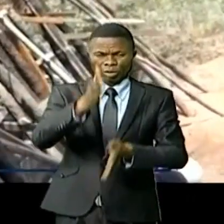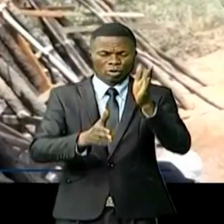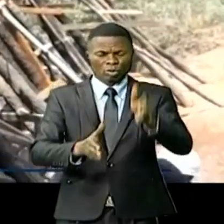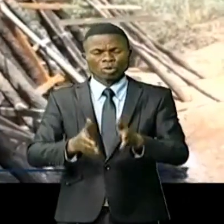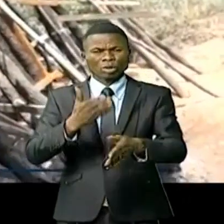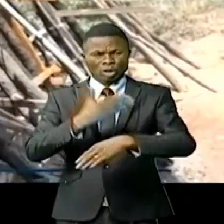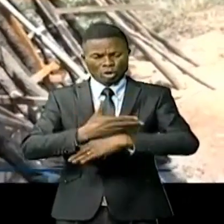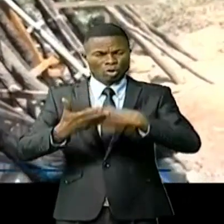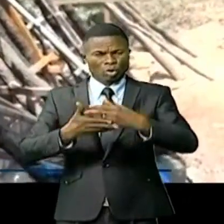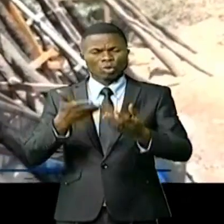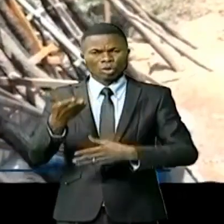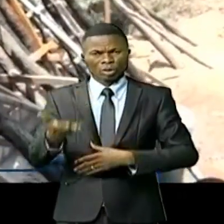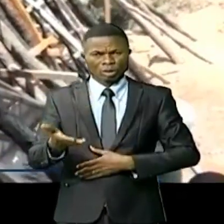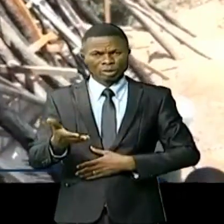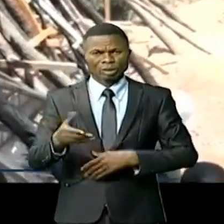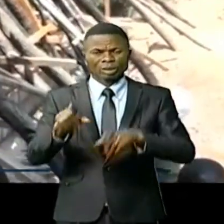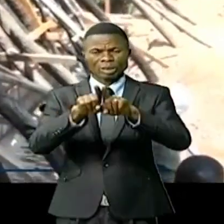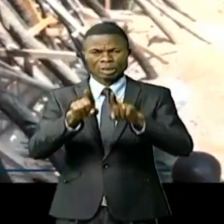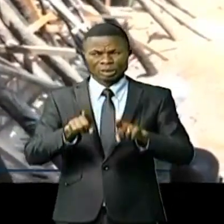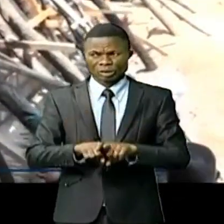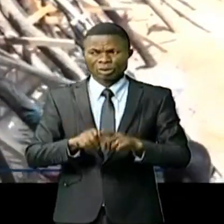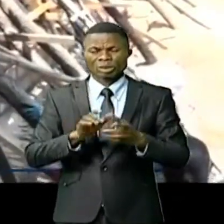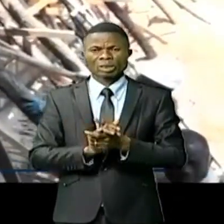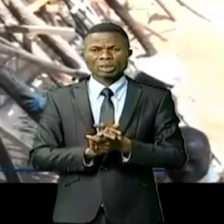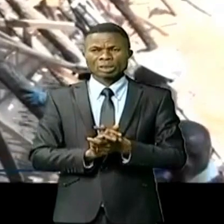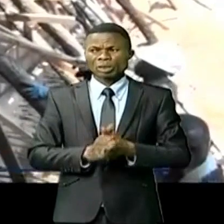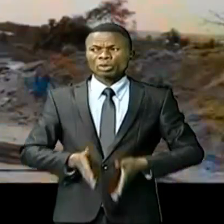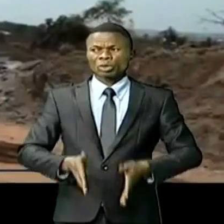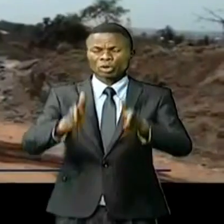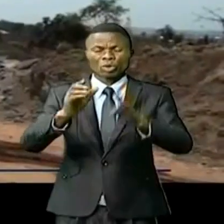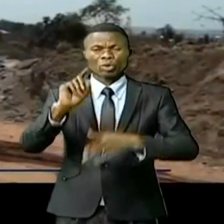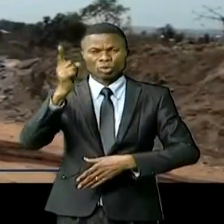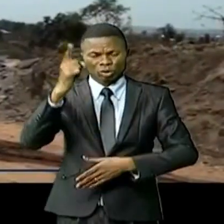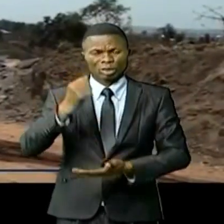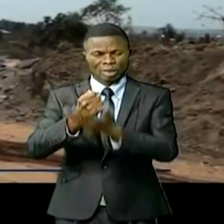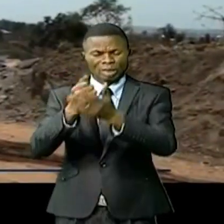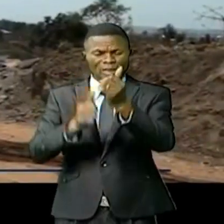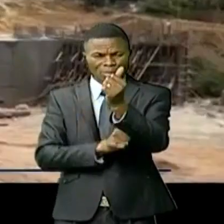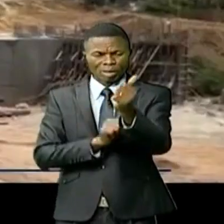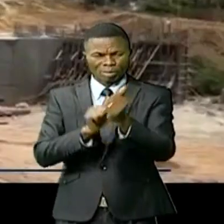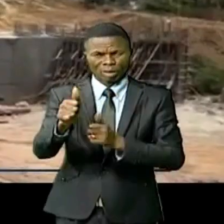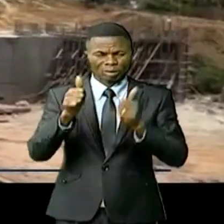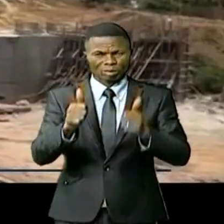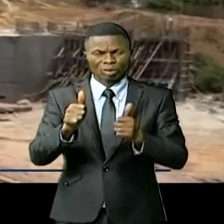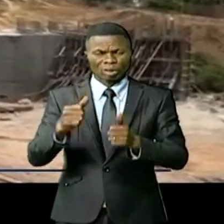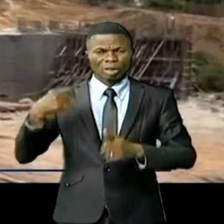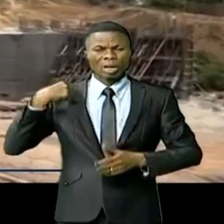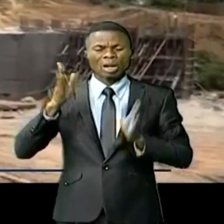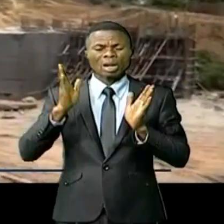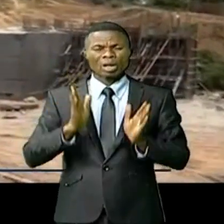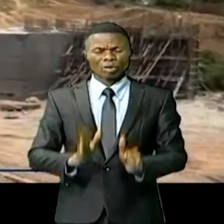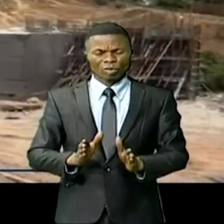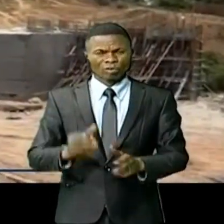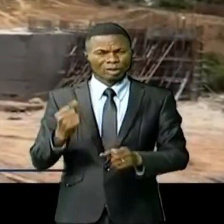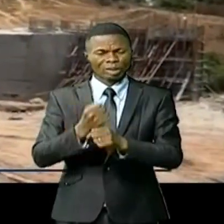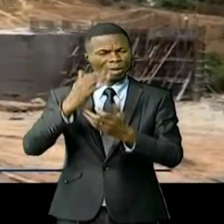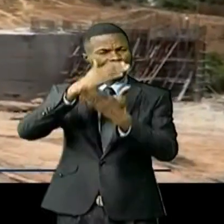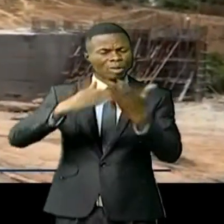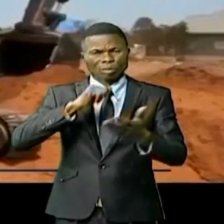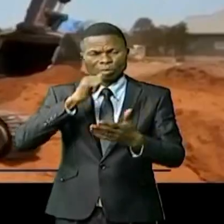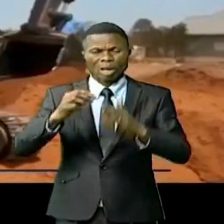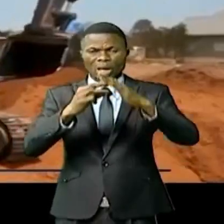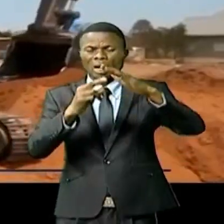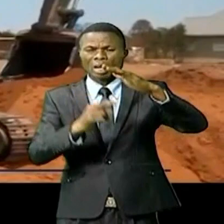qu'il y avait. Il nous reste l'unique voile de l'autre côté. Le gouvernement Fifi Masuka ne fait pas les choses à moitié. Le pont est